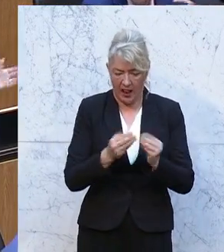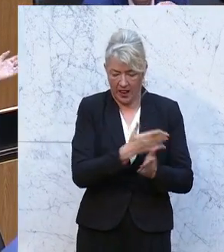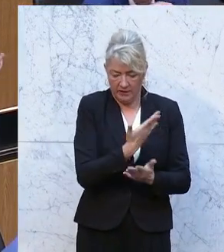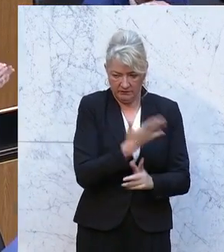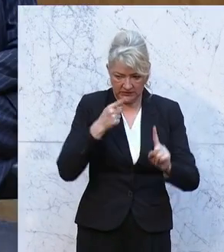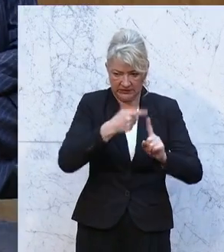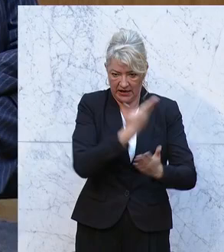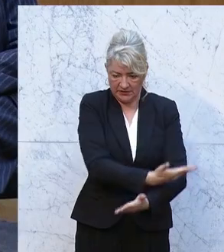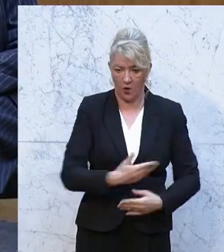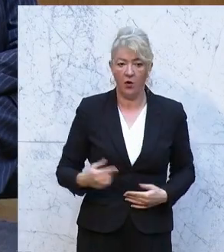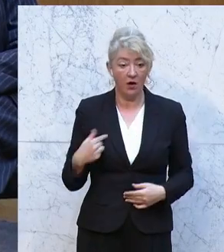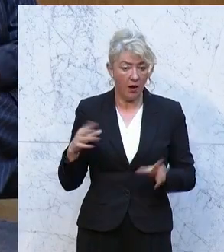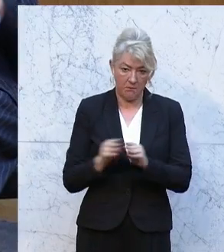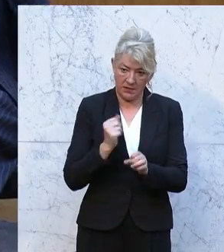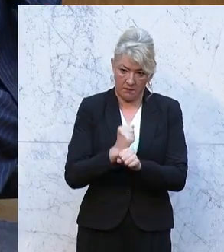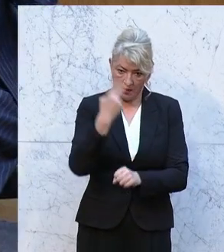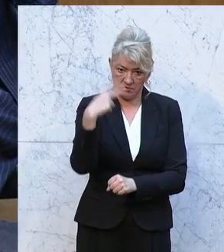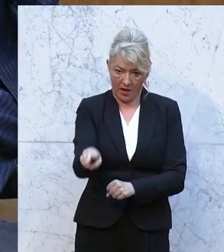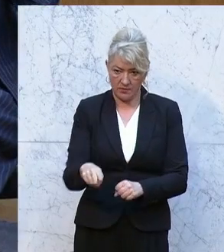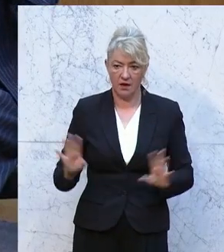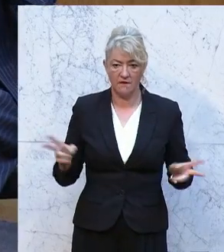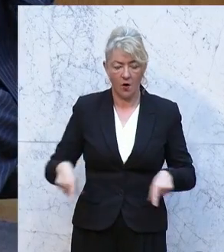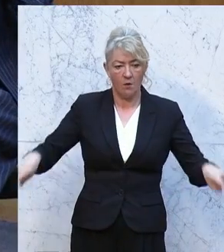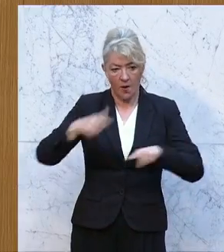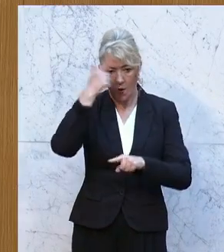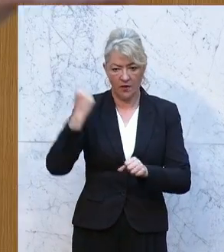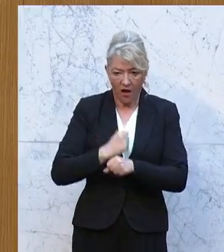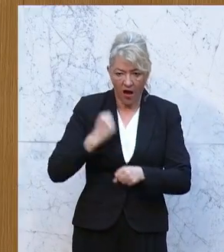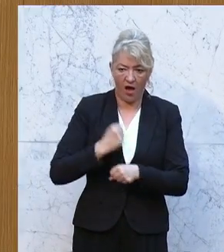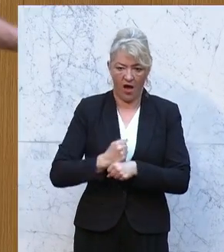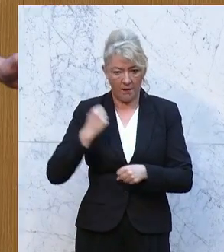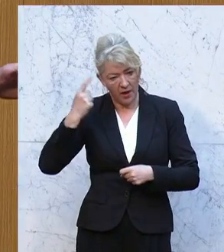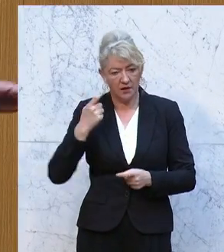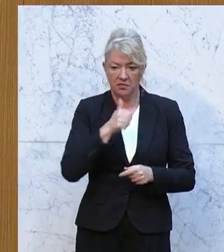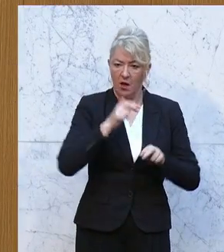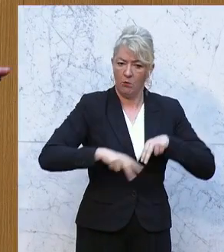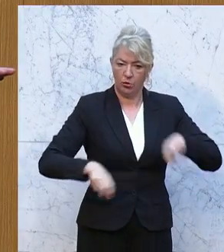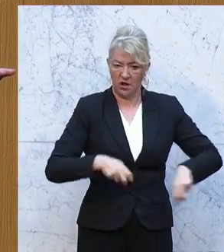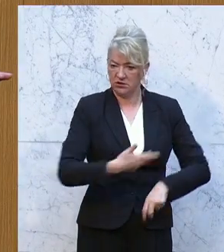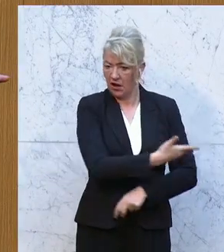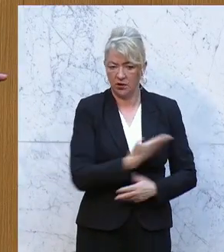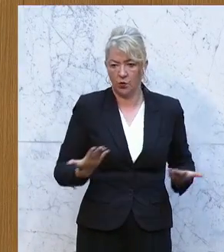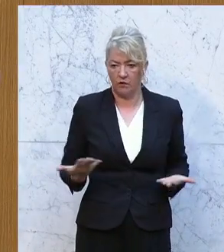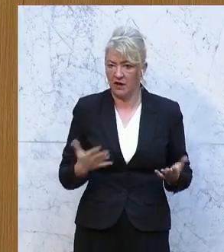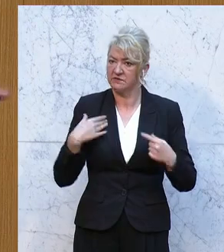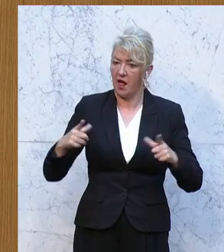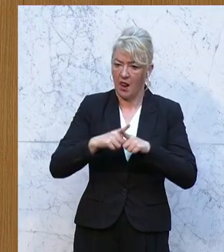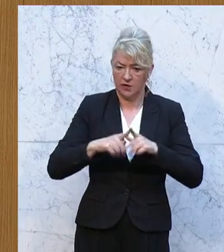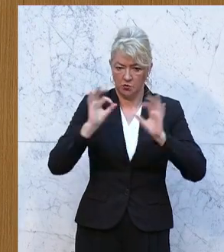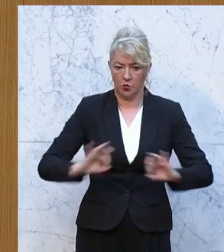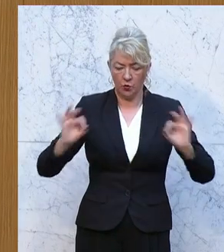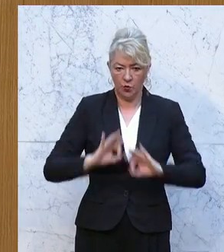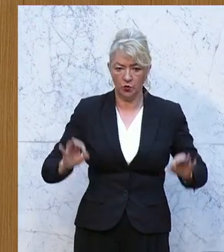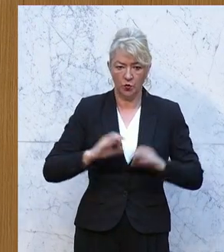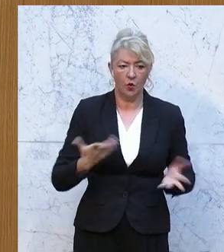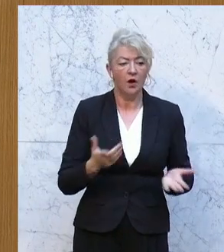Und da werden wir nicht mitmachen, weil es ist die arbeitende Bevölkerung, die dafür sorgt. Und nicht die Bundesregierung hat irgendetwas geleistet oder umgesetzt.